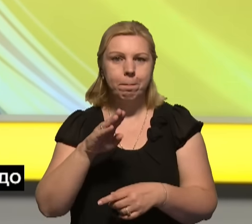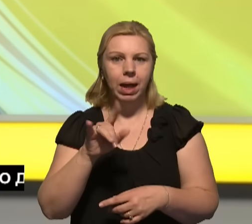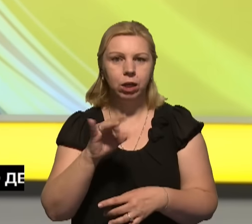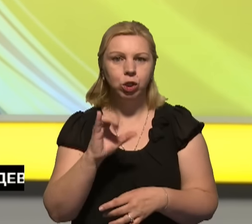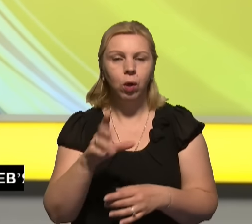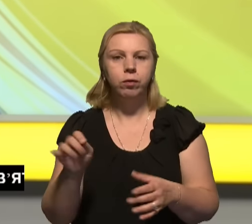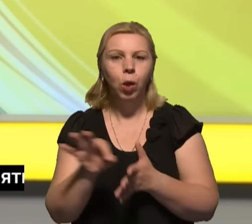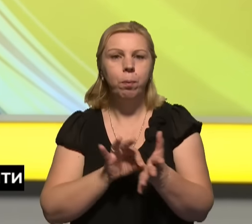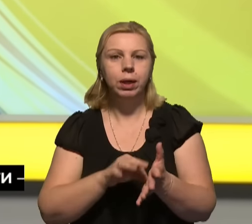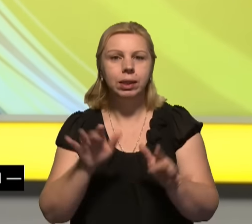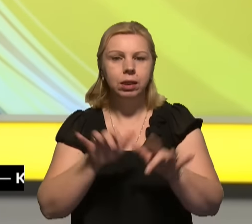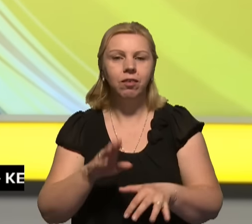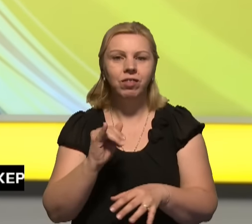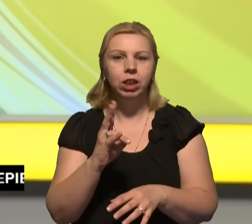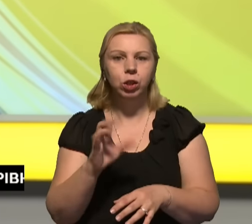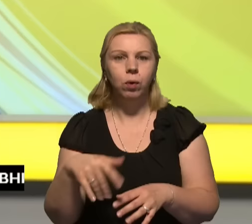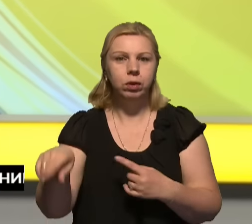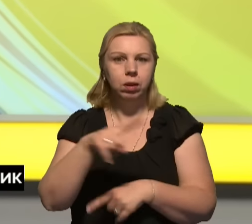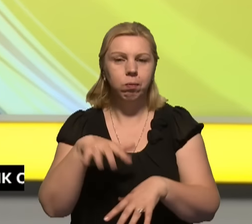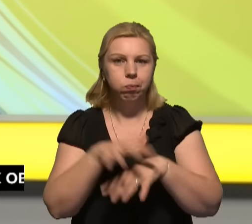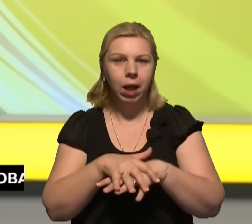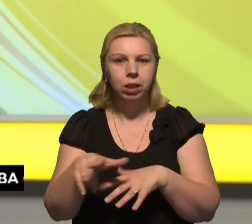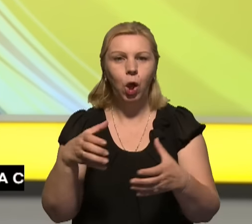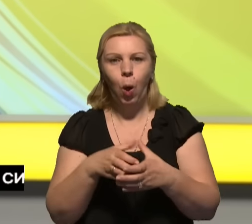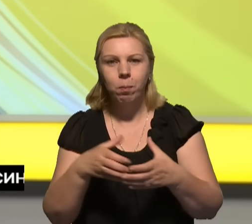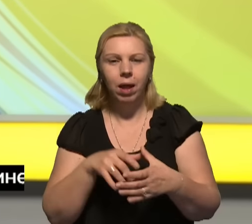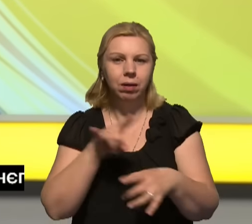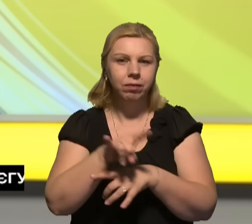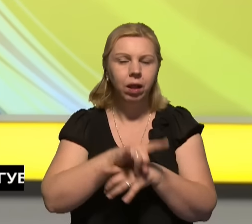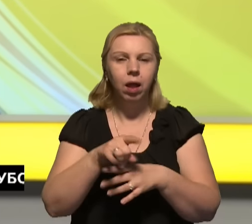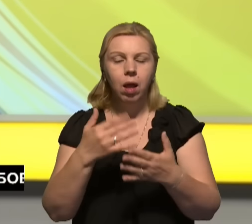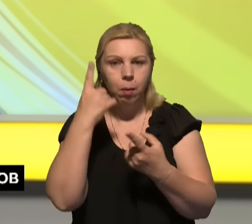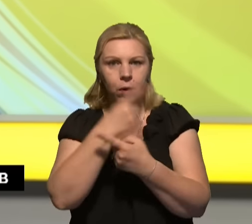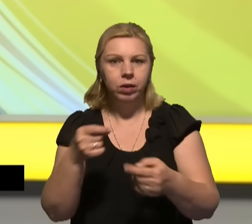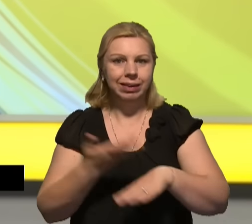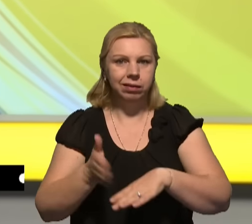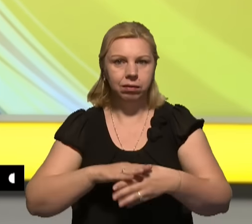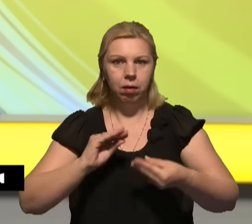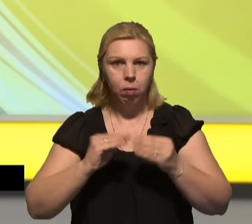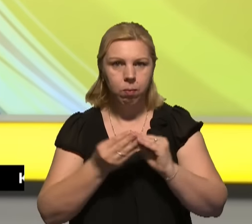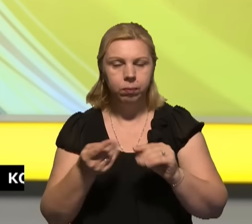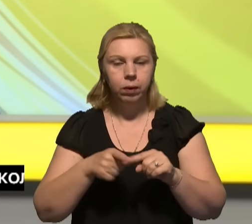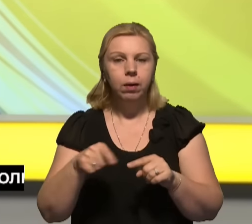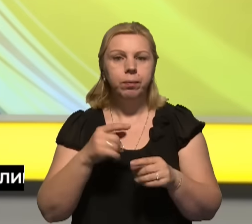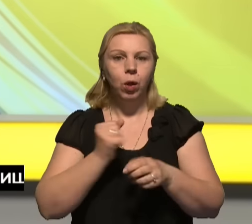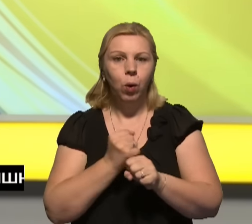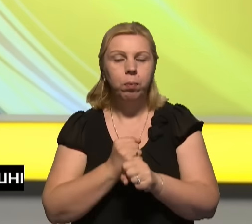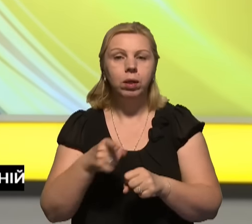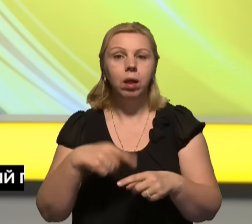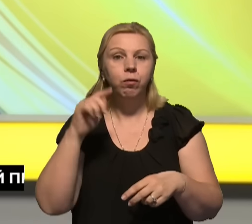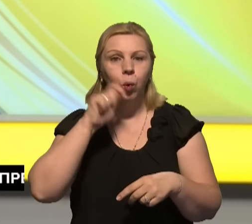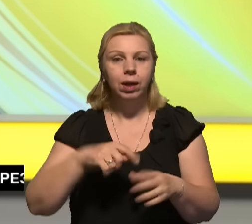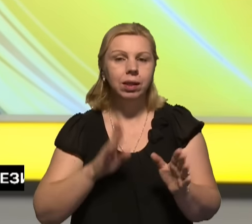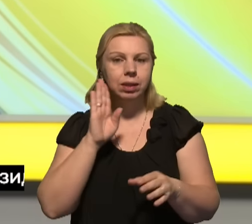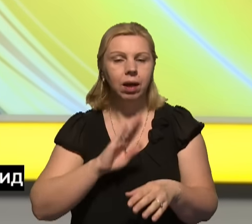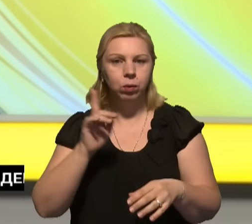оперативні системи Windows, низці банків, компанії-авіалінії повідомляють про труднощі у роботі. В Україні про збій роботи зранку